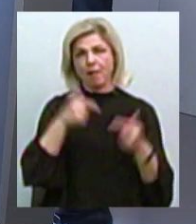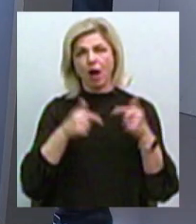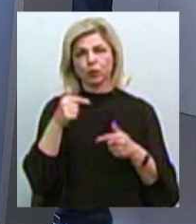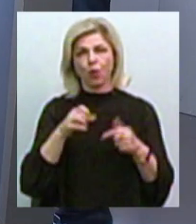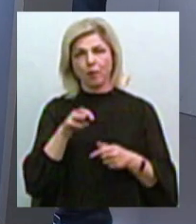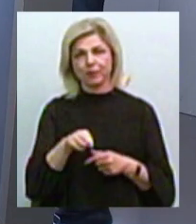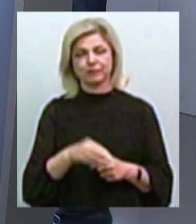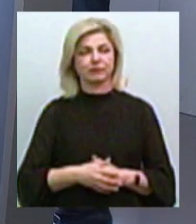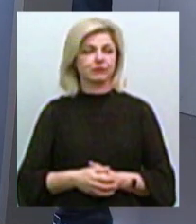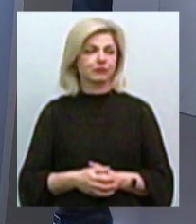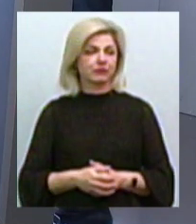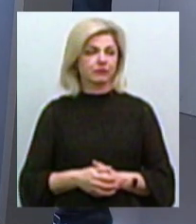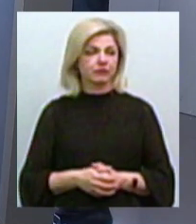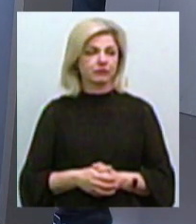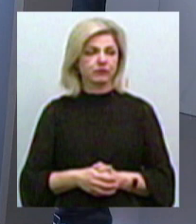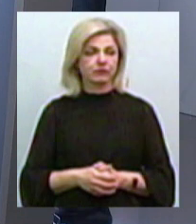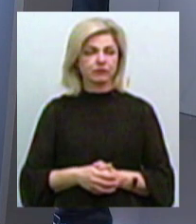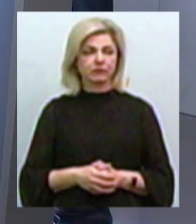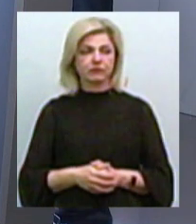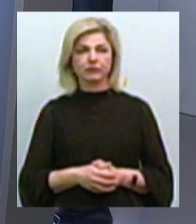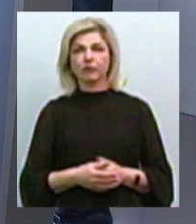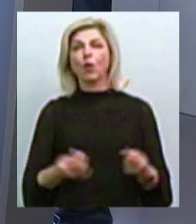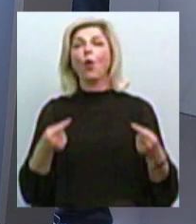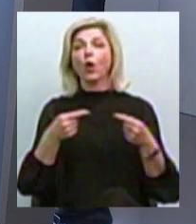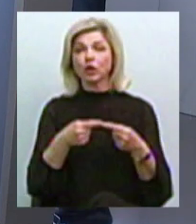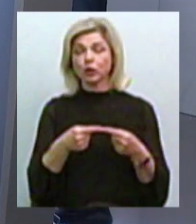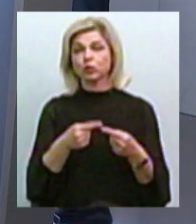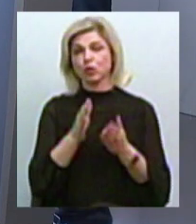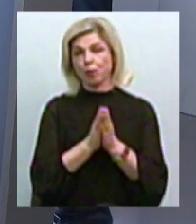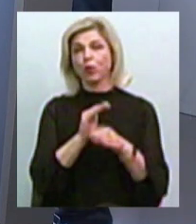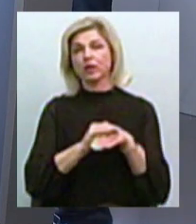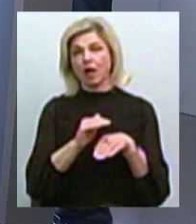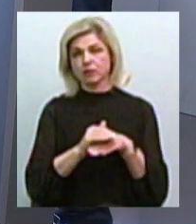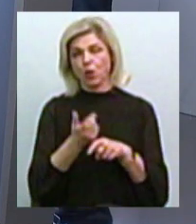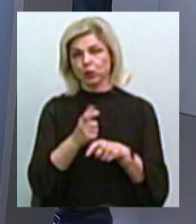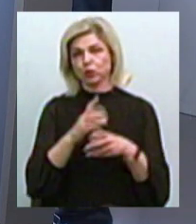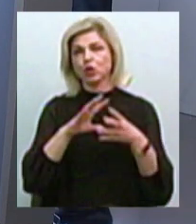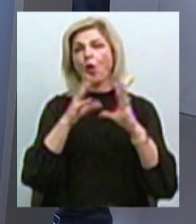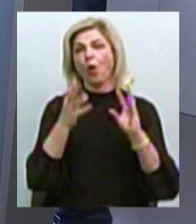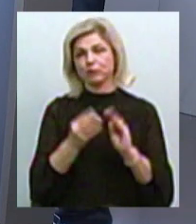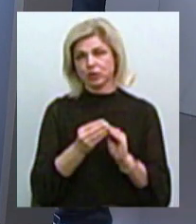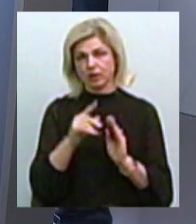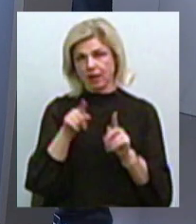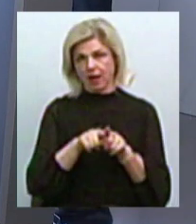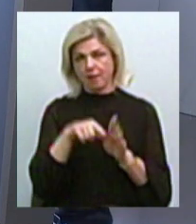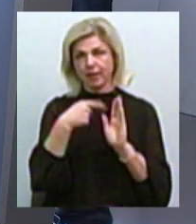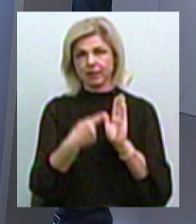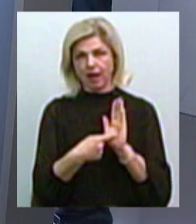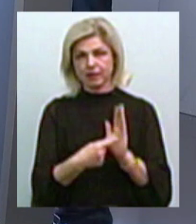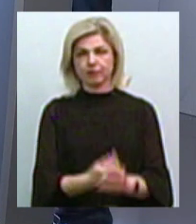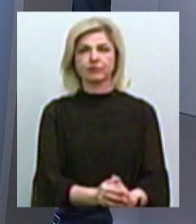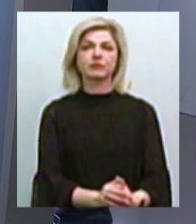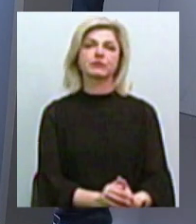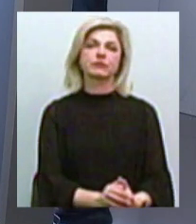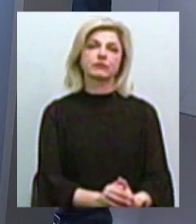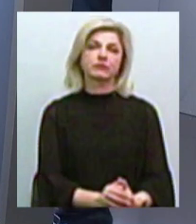А якщо можна конкретизуйте, будь ласка. Дуже загальне таке питання. Все.